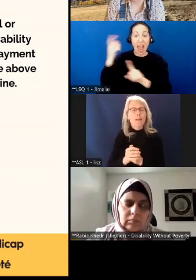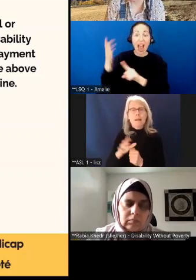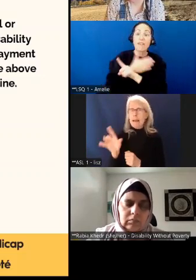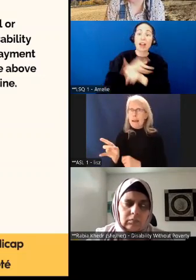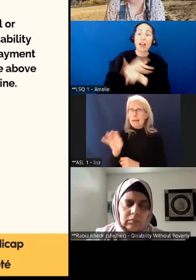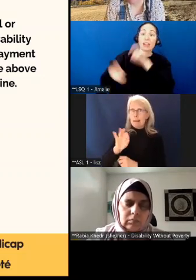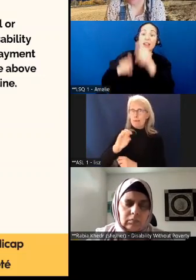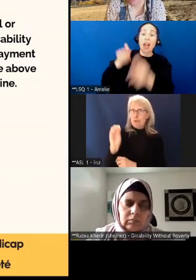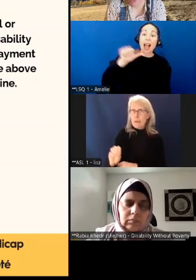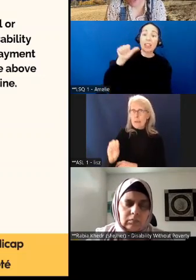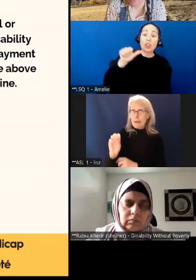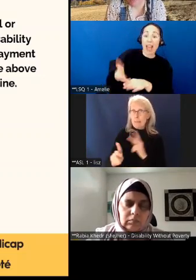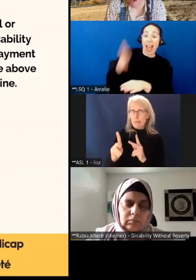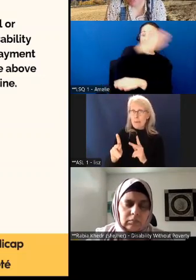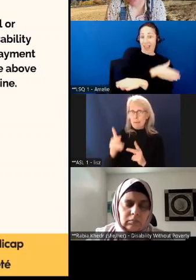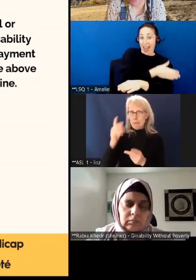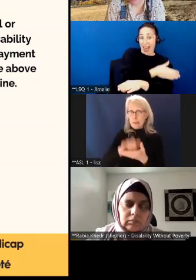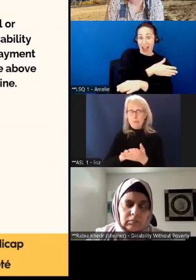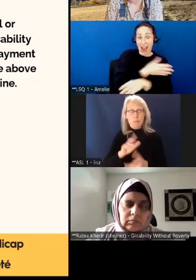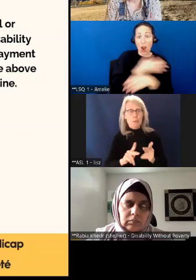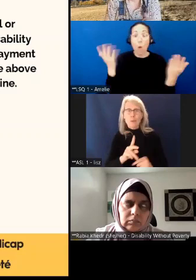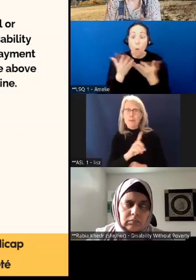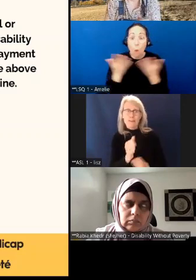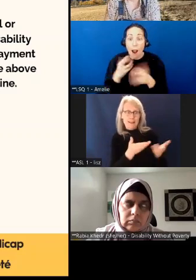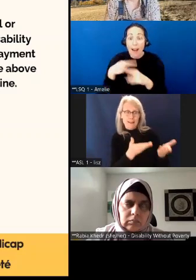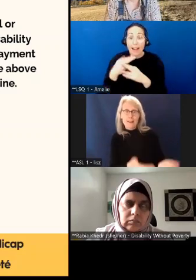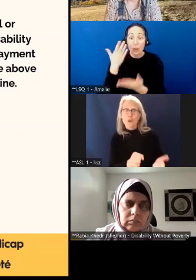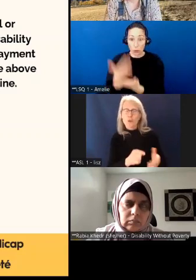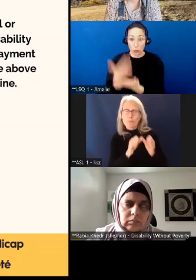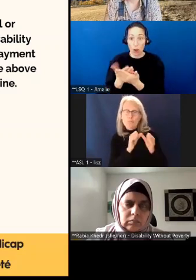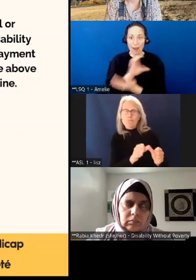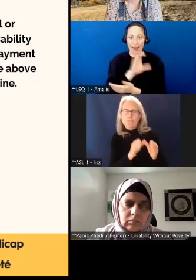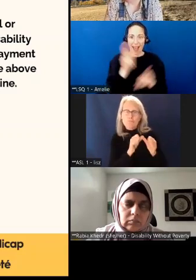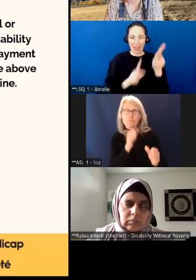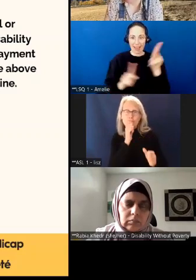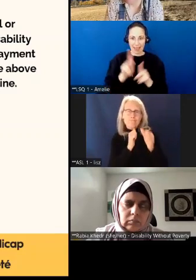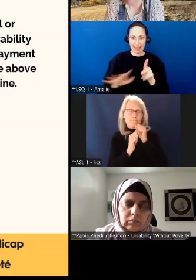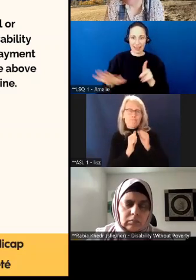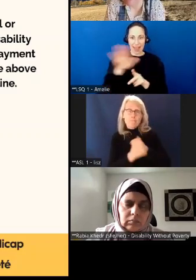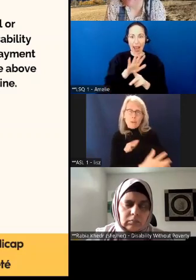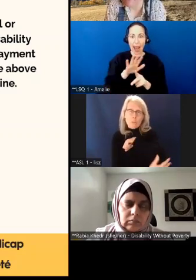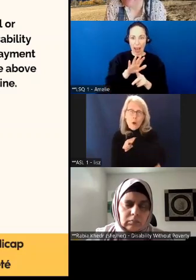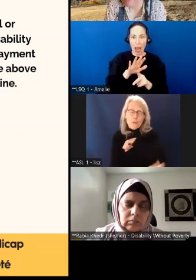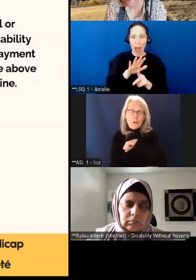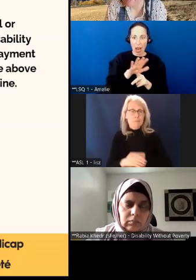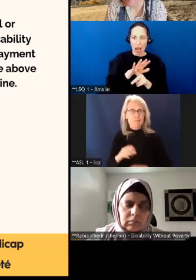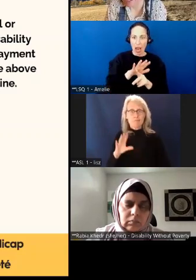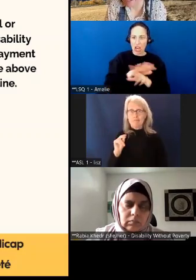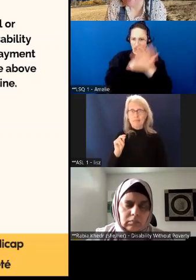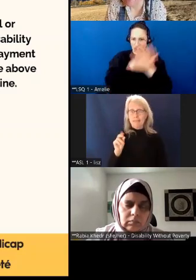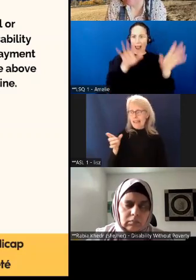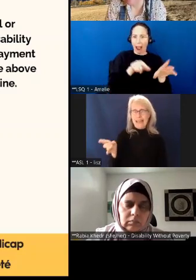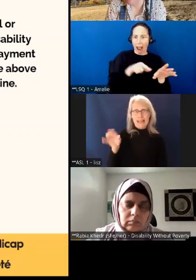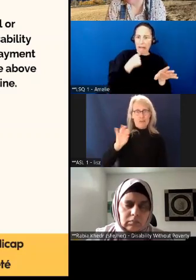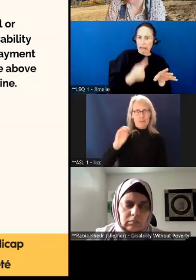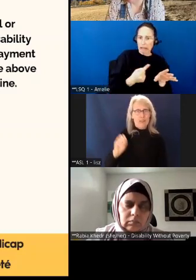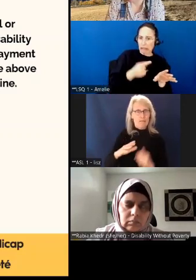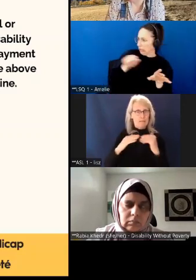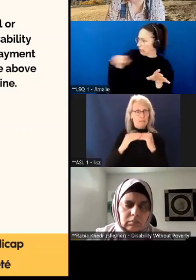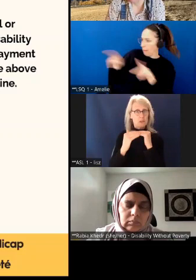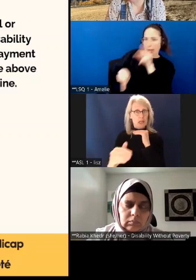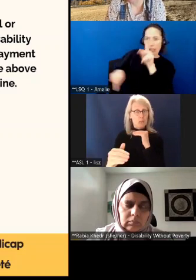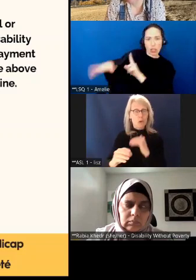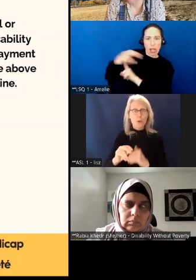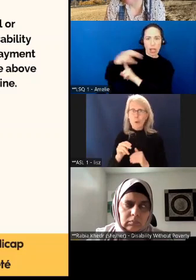à Angus précédent, que 89 % des Canadiens ont déclaré que les personnes vivant en situation de handicap ne devraient pas vivre